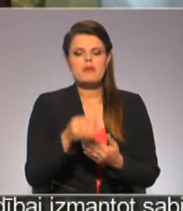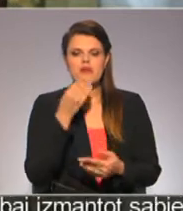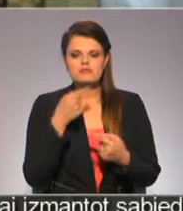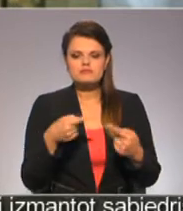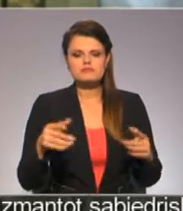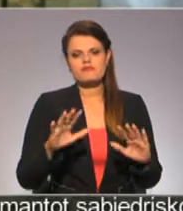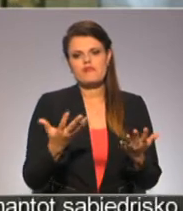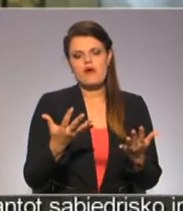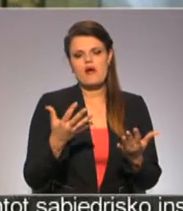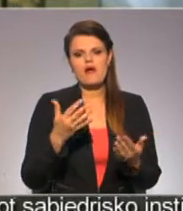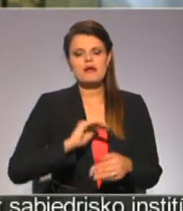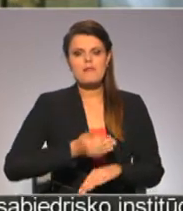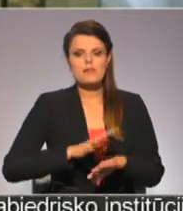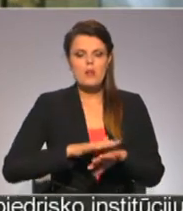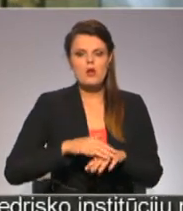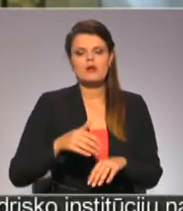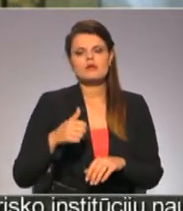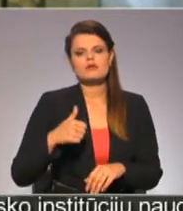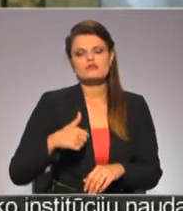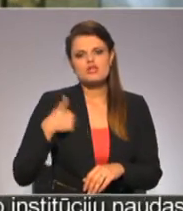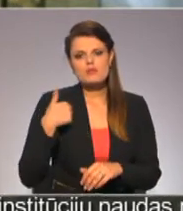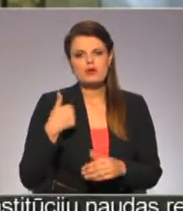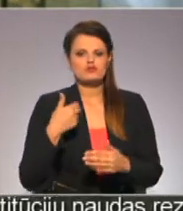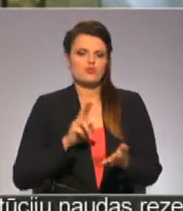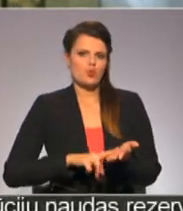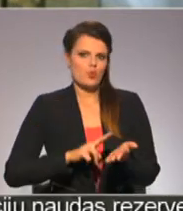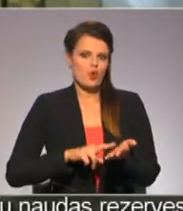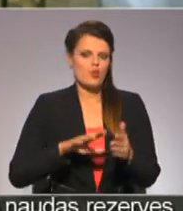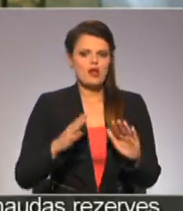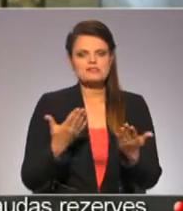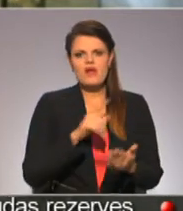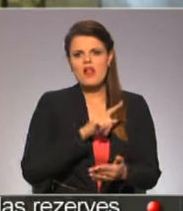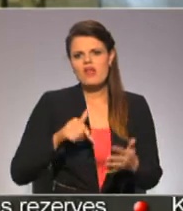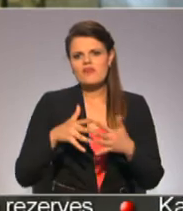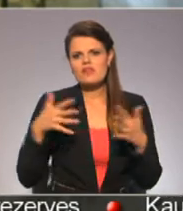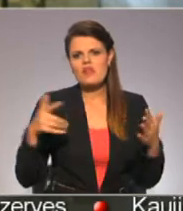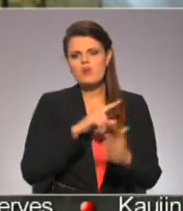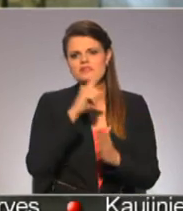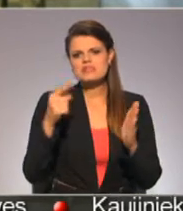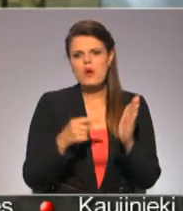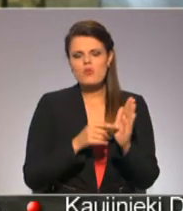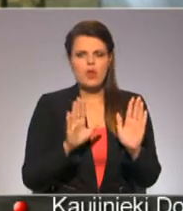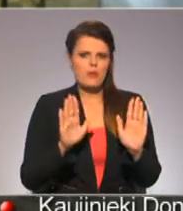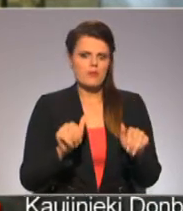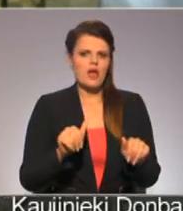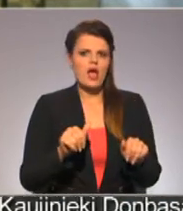īpašums, kā kapitāla nodokļi. Tāpat, protams, ir Latvijā veseli virkni jautājumi par